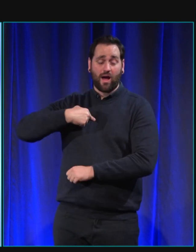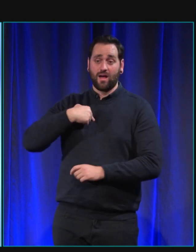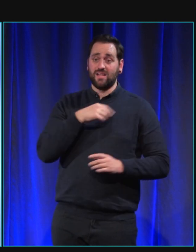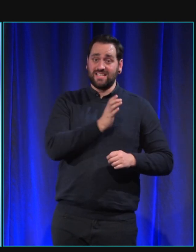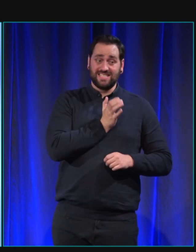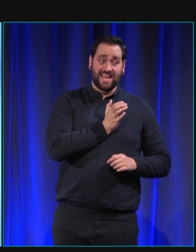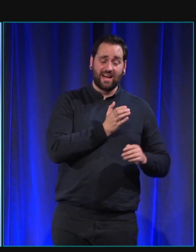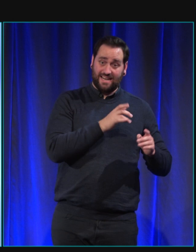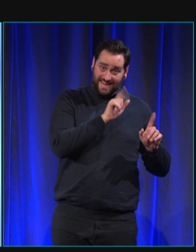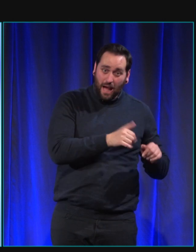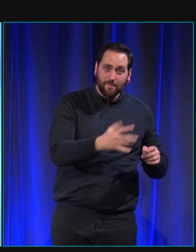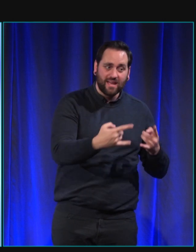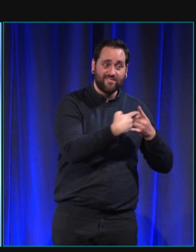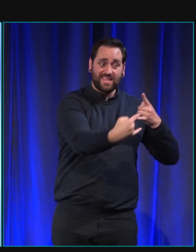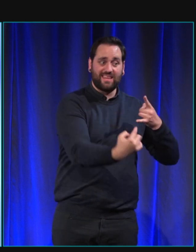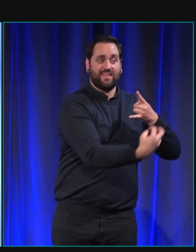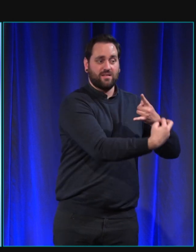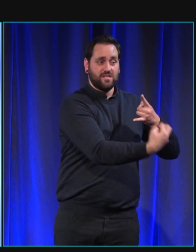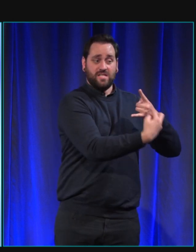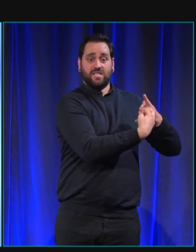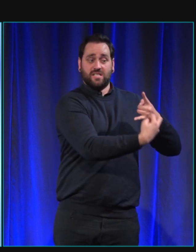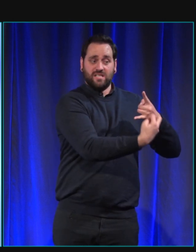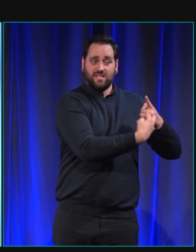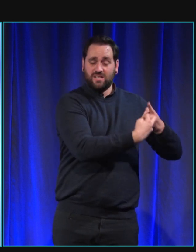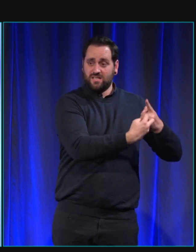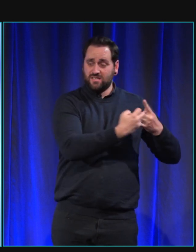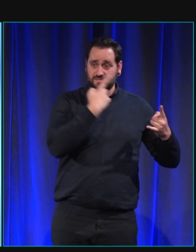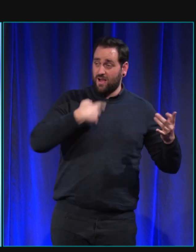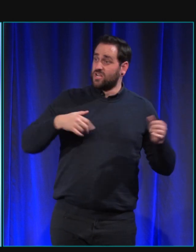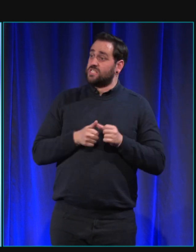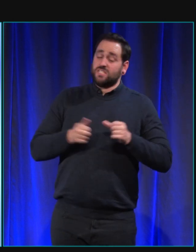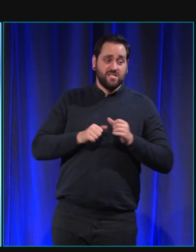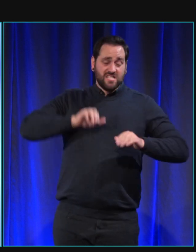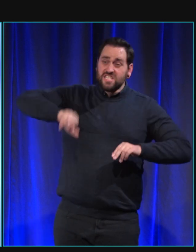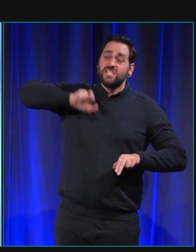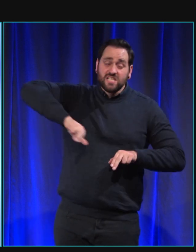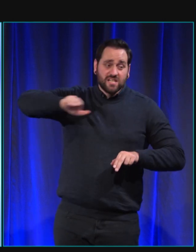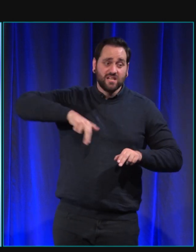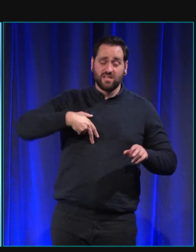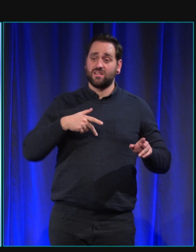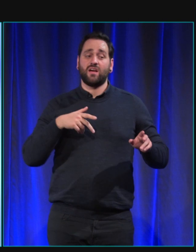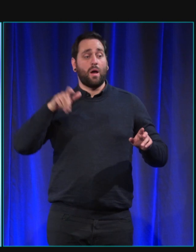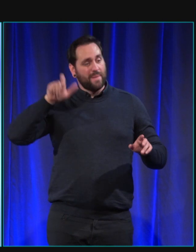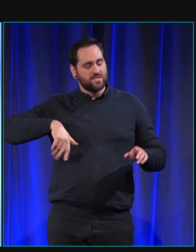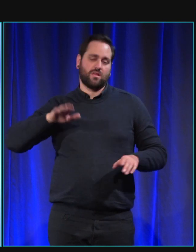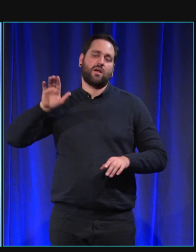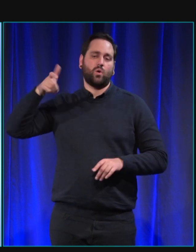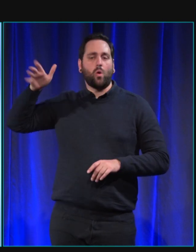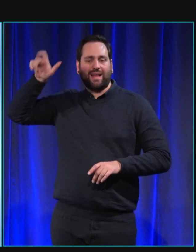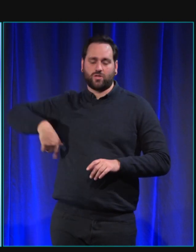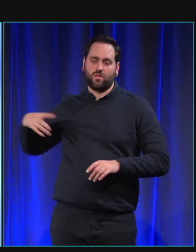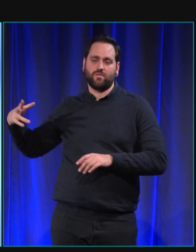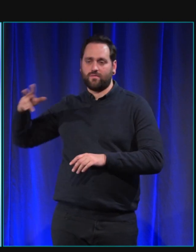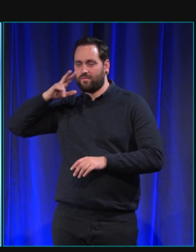alors que c'est elle qui a prévenu de l'aide que c'est elle qui a été là le temps que quelqu'un vienne m'aider parce que j'ai été retrouvée inconsciente dans le hall d'immeuble